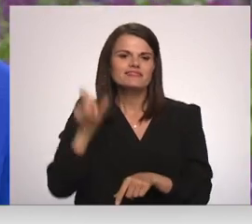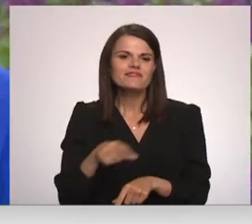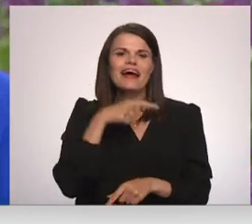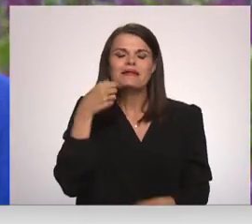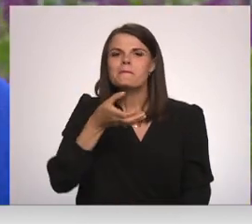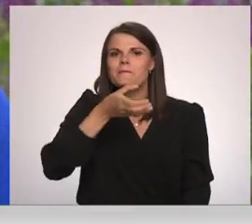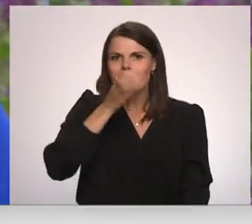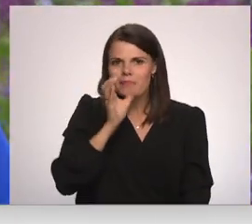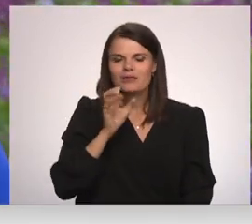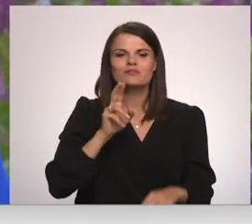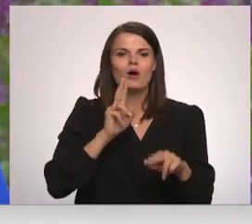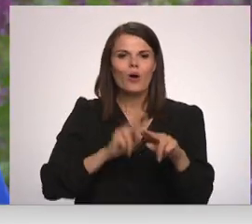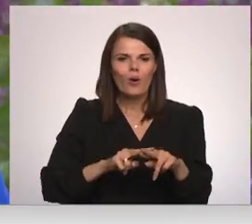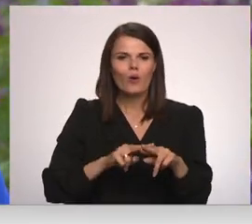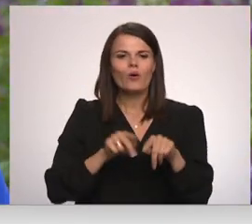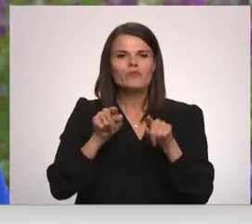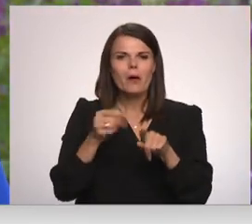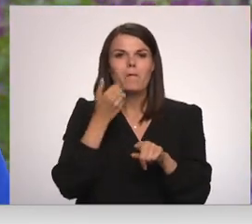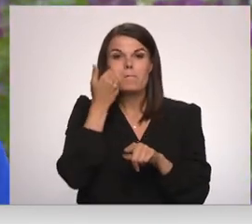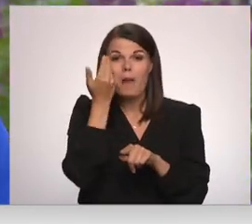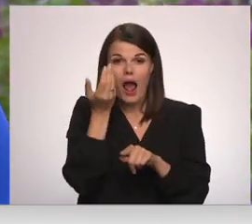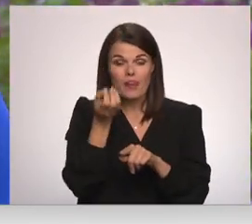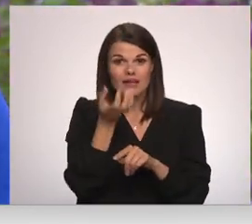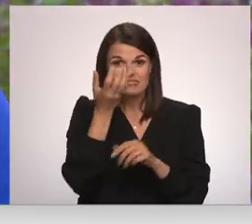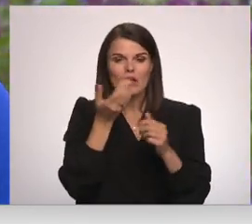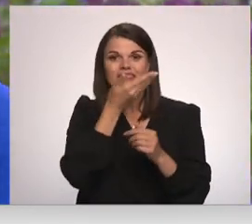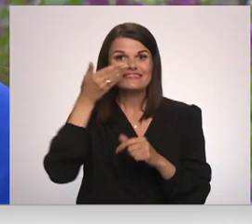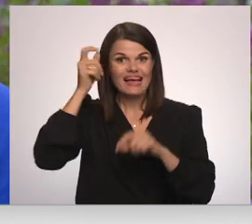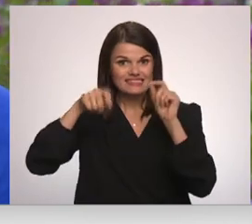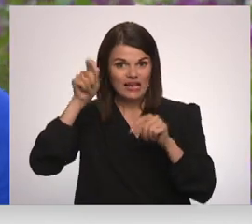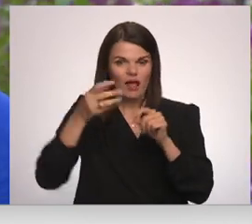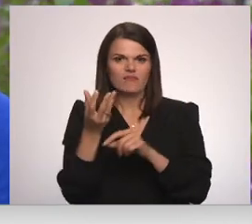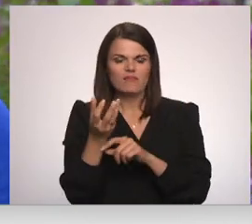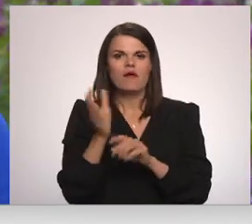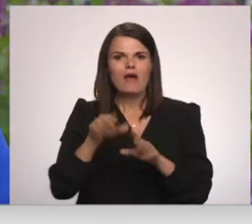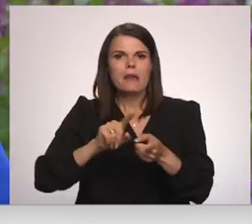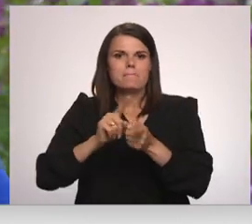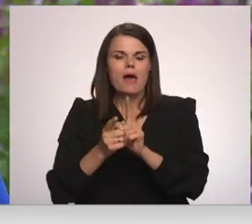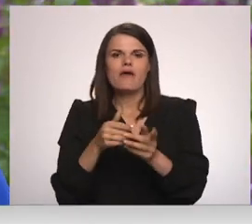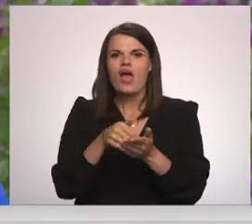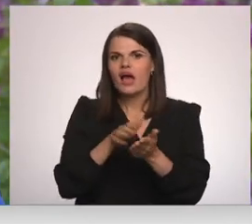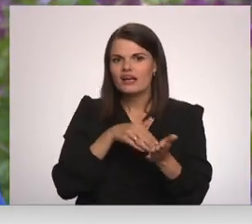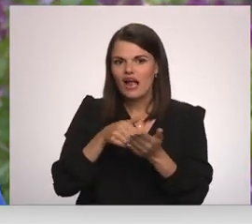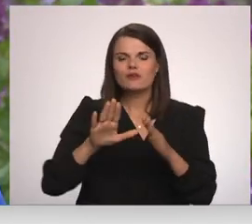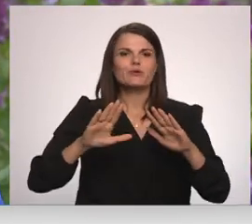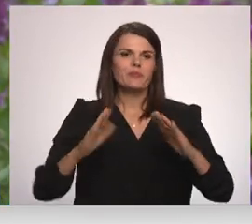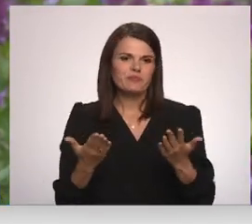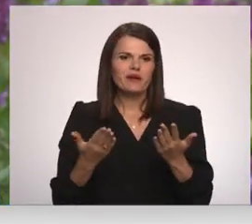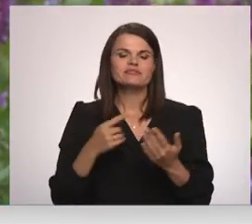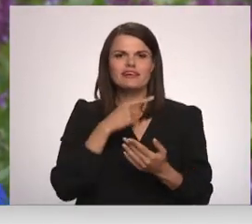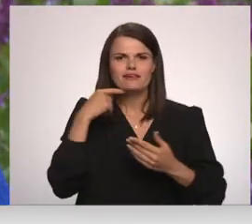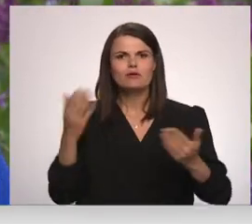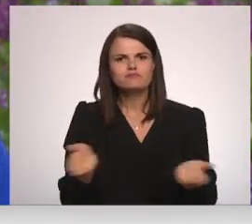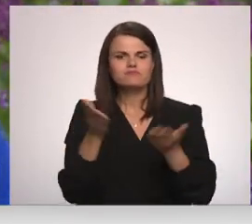padzerties. Tiesi, ja Baltijos ceriņos ielīst silts lietus, tad tie ceriņi var mainīt nedaudz krāsu. Es gribu